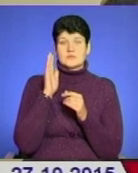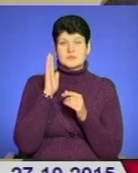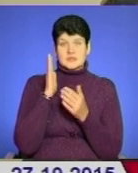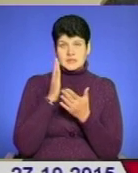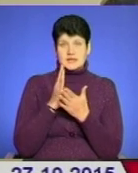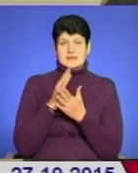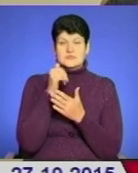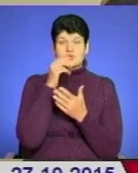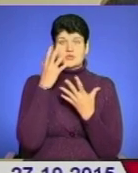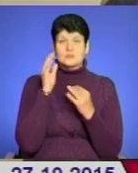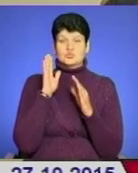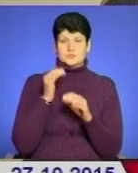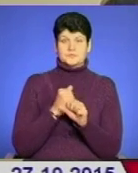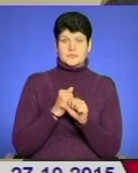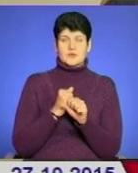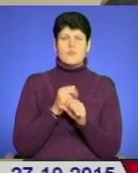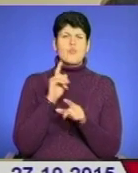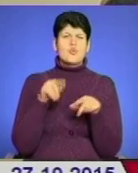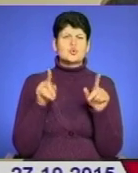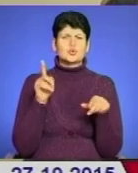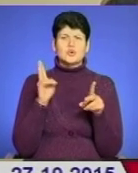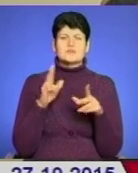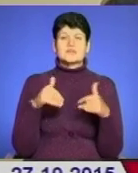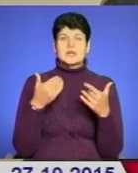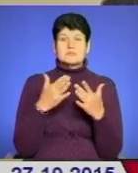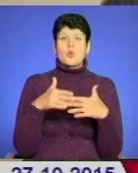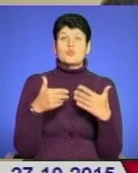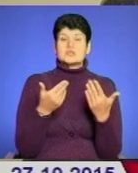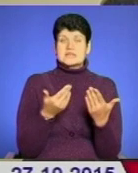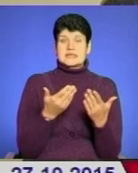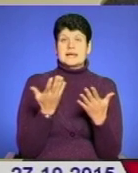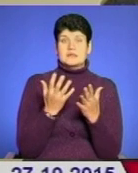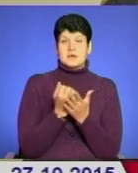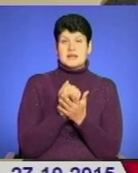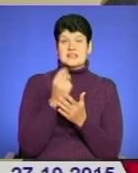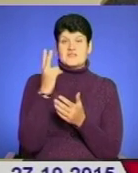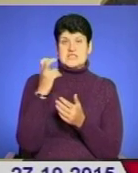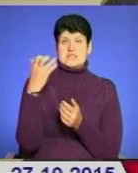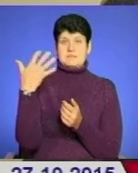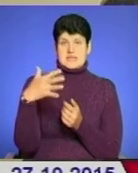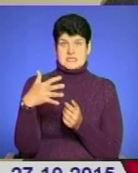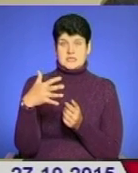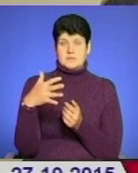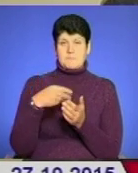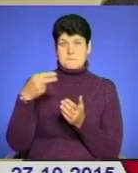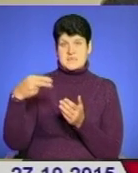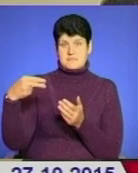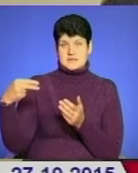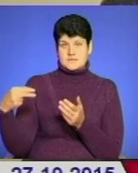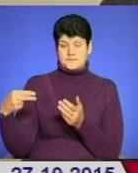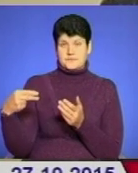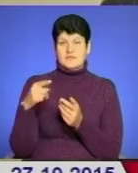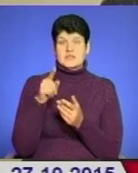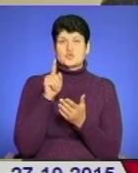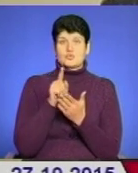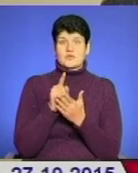діяти. Це мова йде про те, що коли будь-хто звертається якусь пропозицію, яка набирає понад 250 підписів, воно